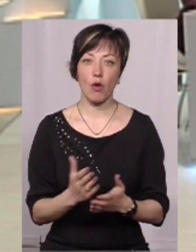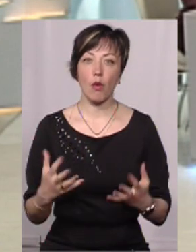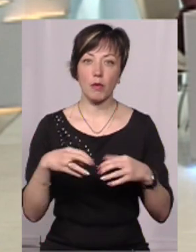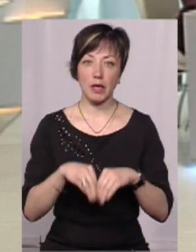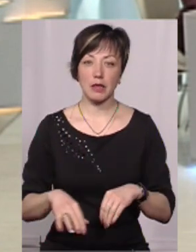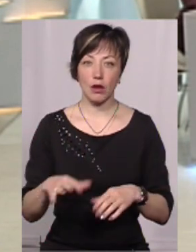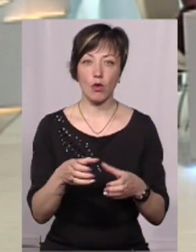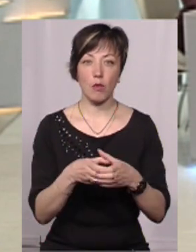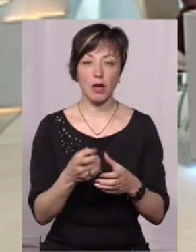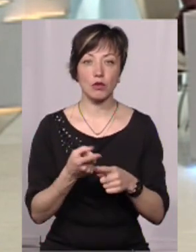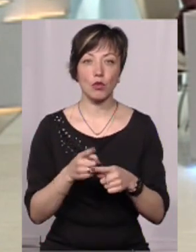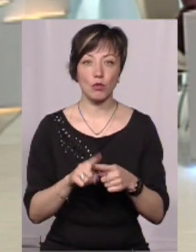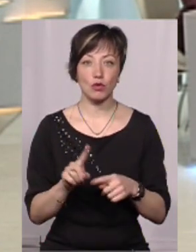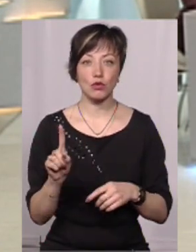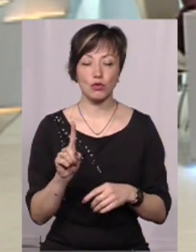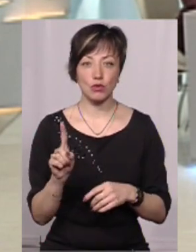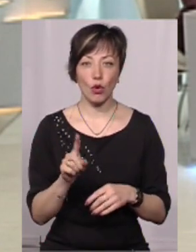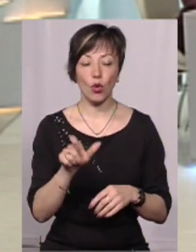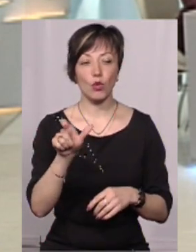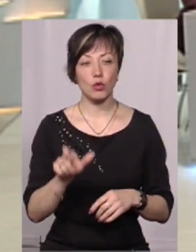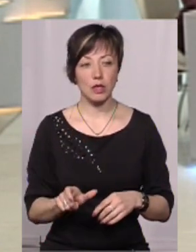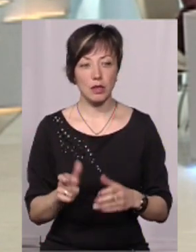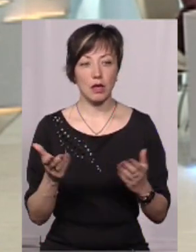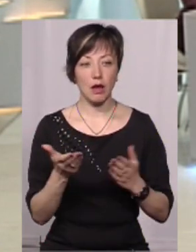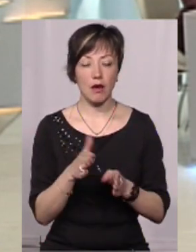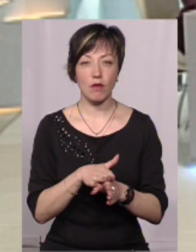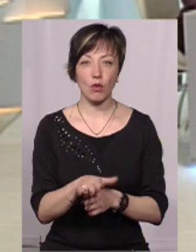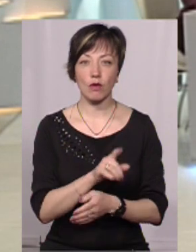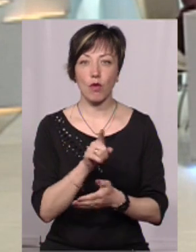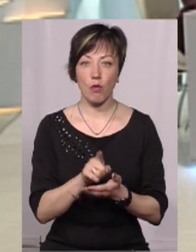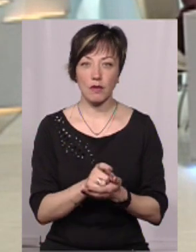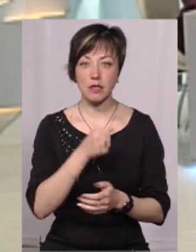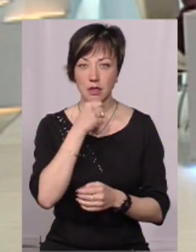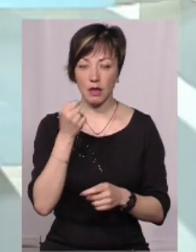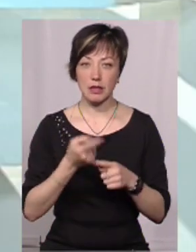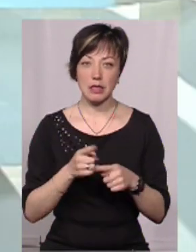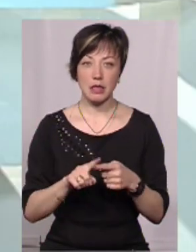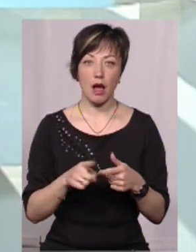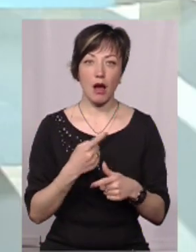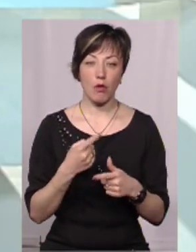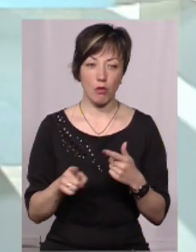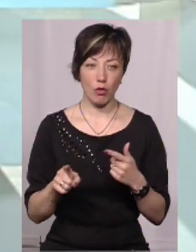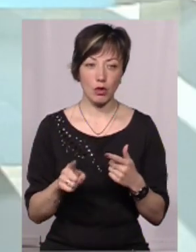територіальній громаді, тому що людина, яка виконувала обов'язки старости, тобто це або